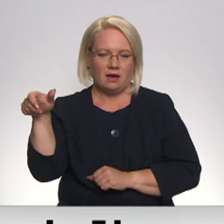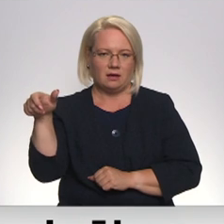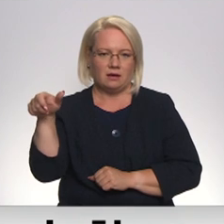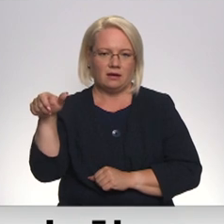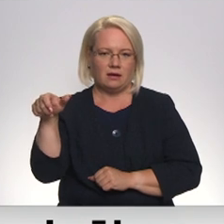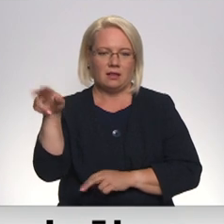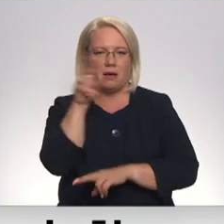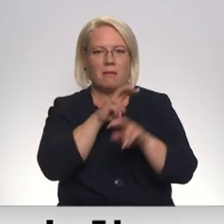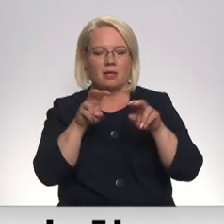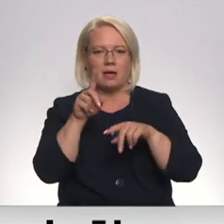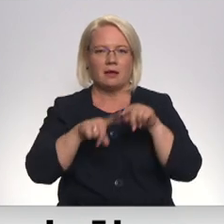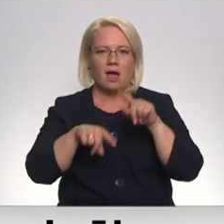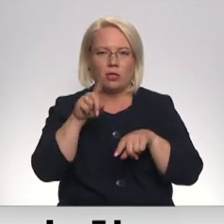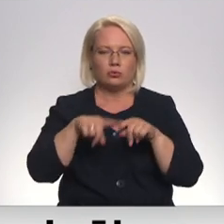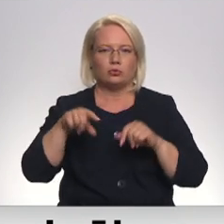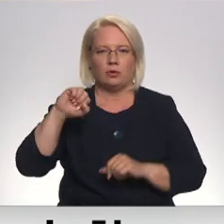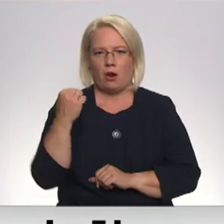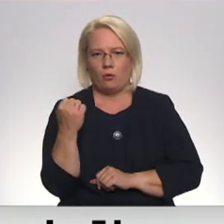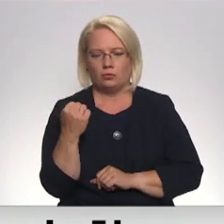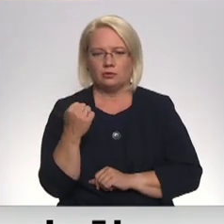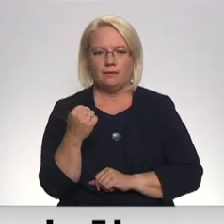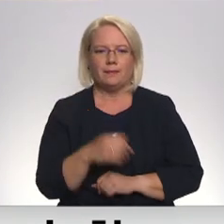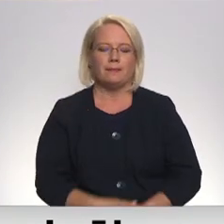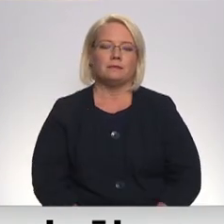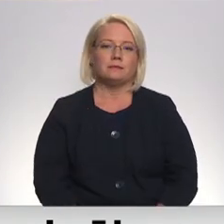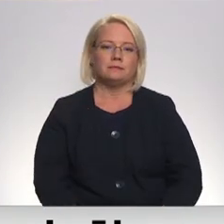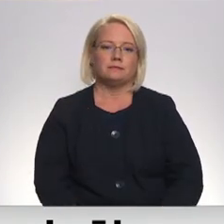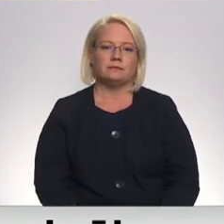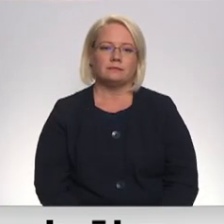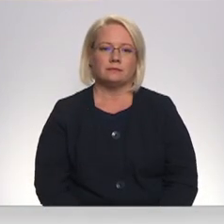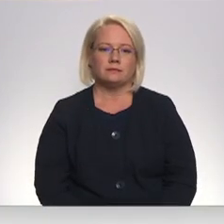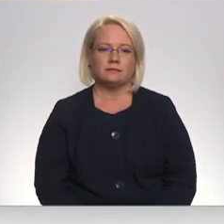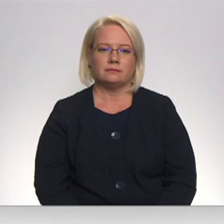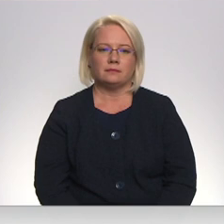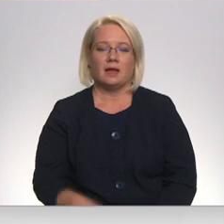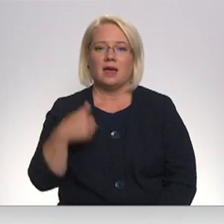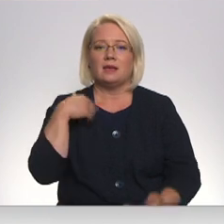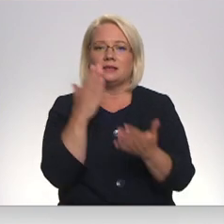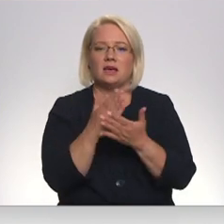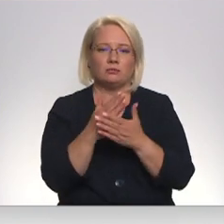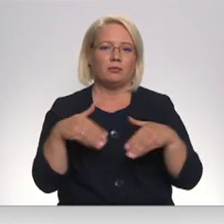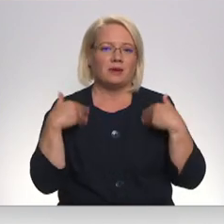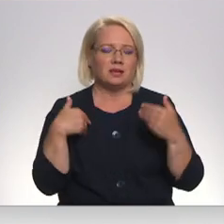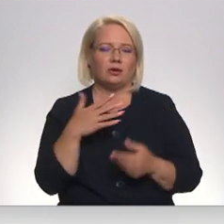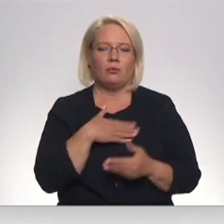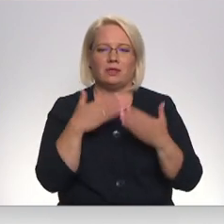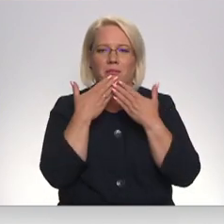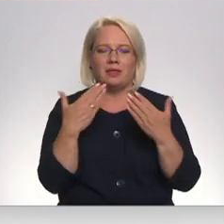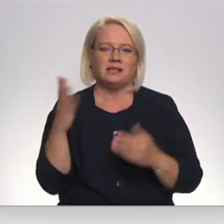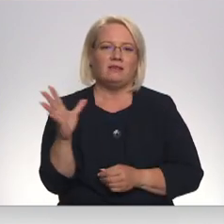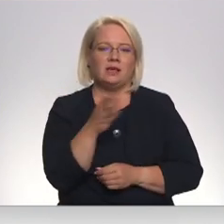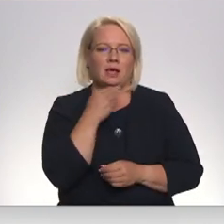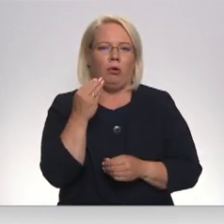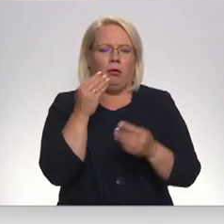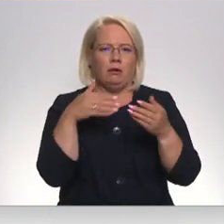nekvēr ratus un draugus Latvijā. Jaučiņi rada ii blagadar no visiem ļūdiem. Es esmu priecīga un ļoti pateicīga visiem